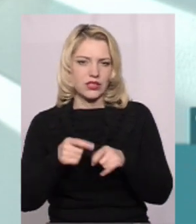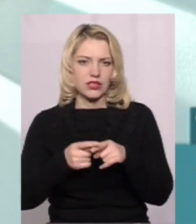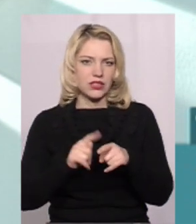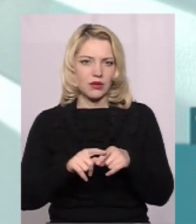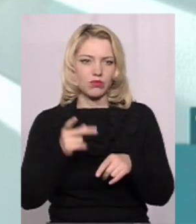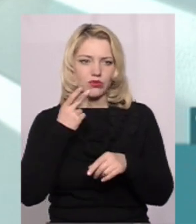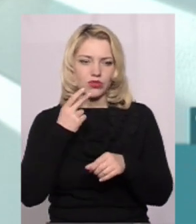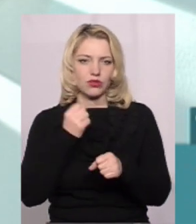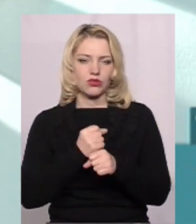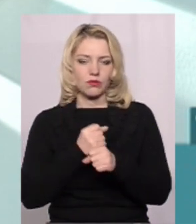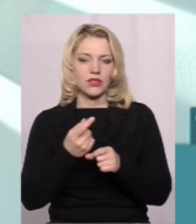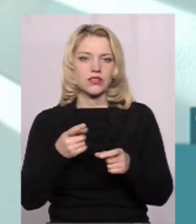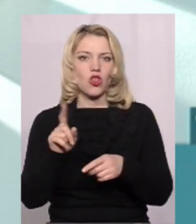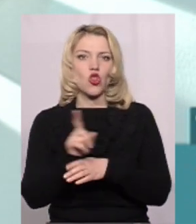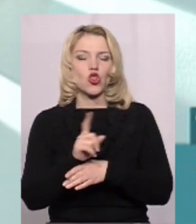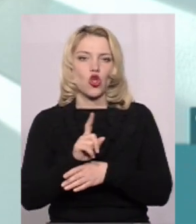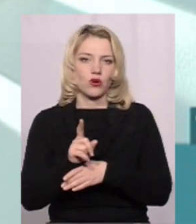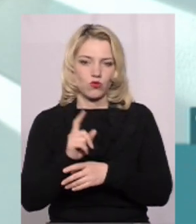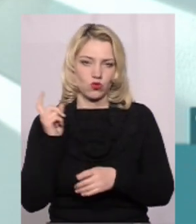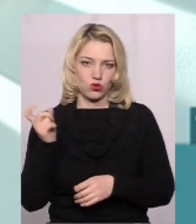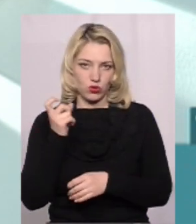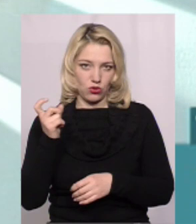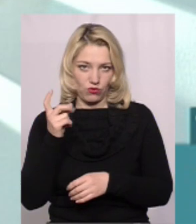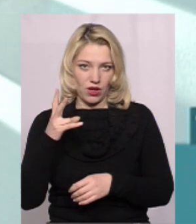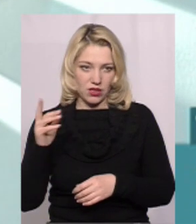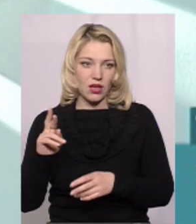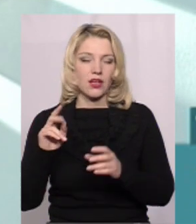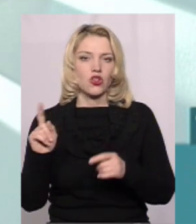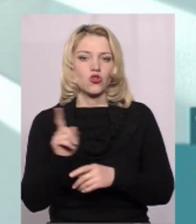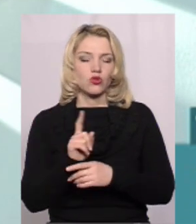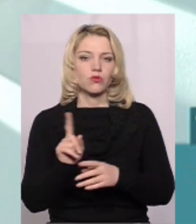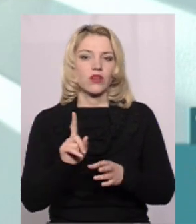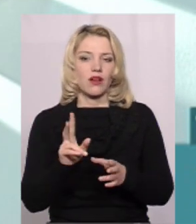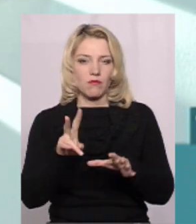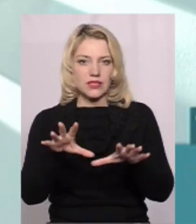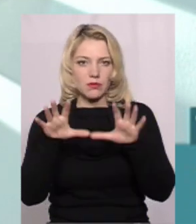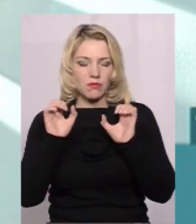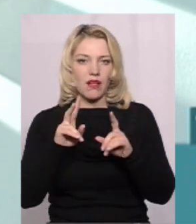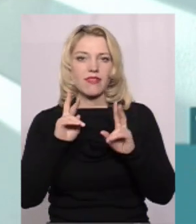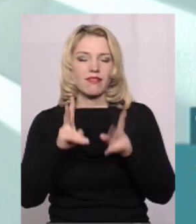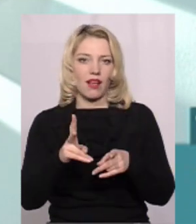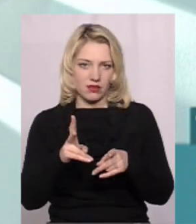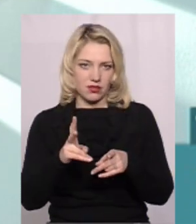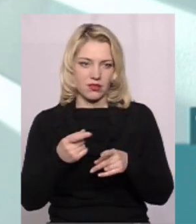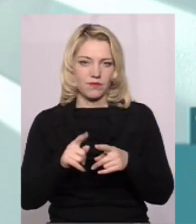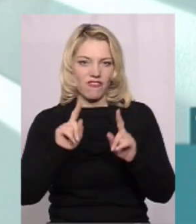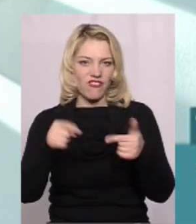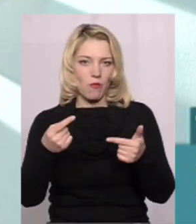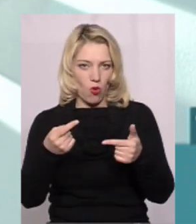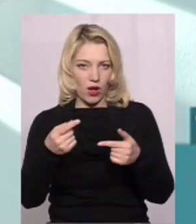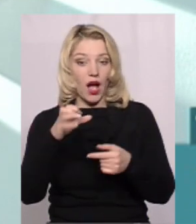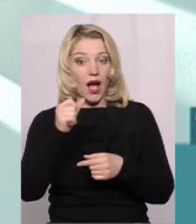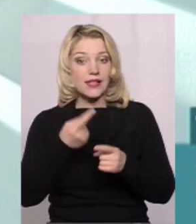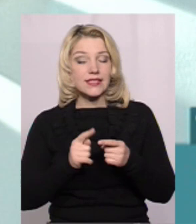зробити це нормою господарювання І нормою, яка б сприймалася не як якась певна вимога, а